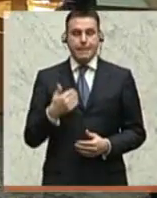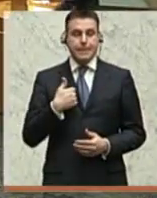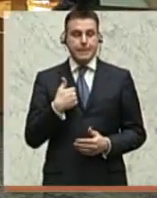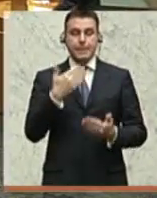sei. Okay, nix.